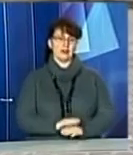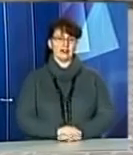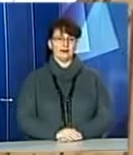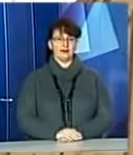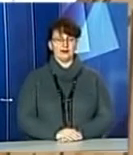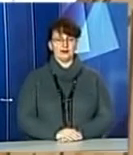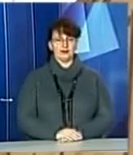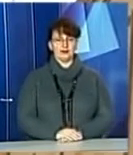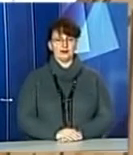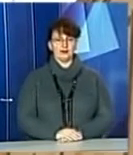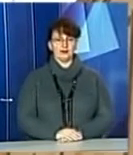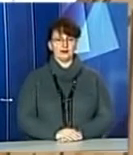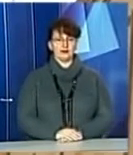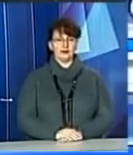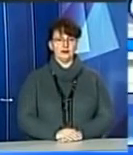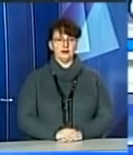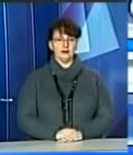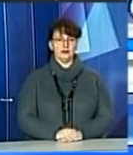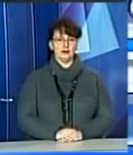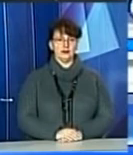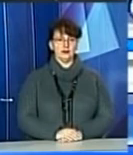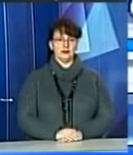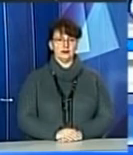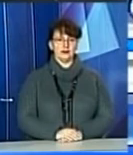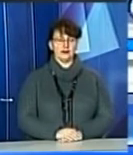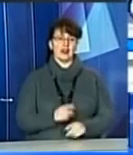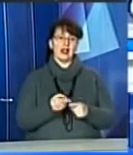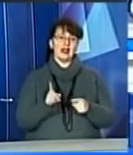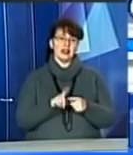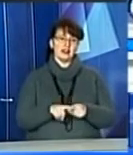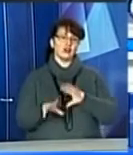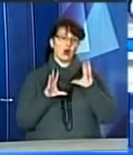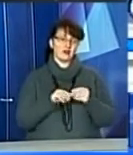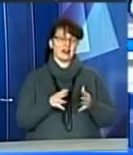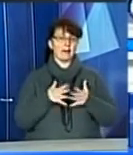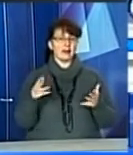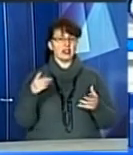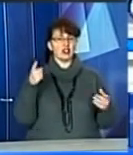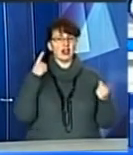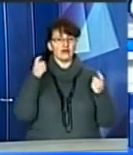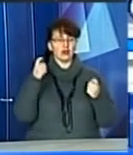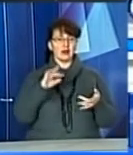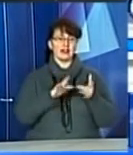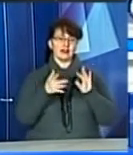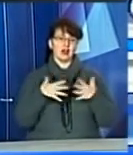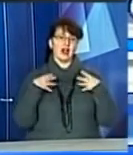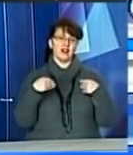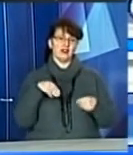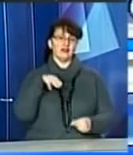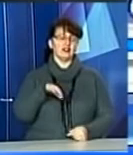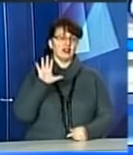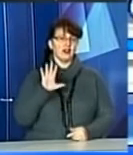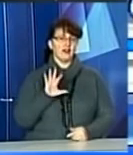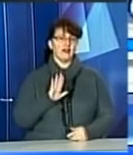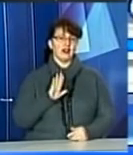Гончаренко. Олег Максимів. Новини. І на цьому у нас все. Більше інформації на інтернет-порталі lviv.tv.